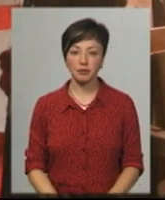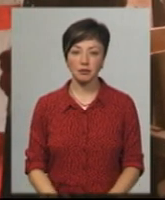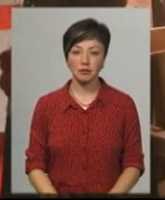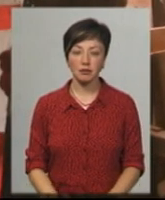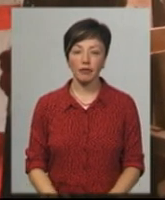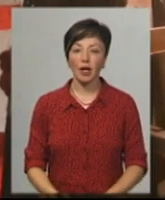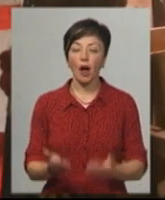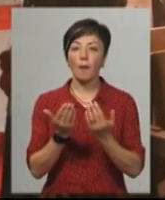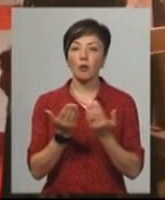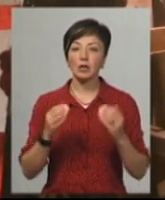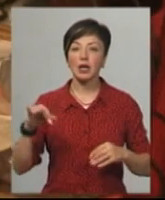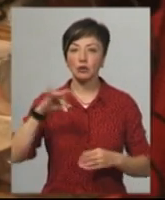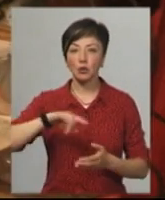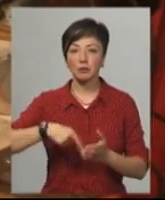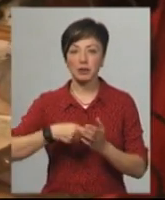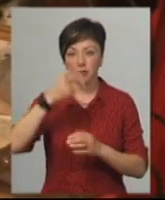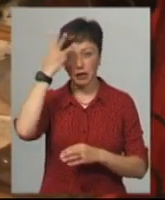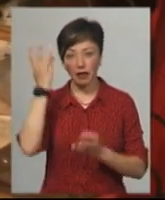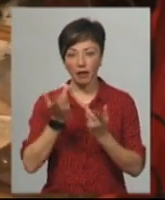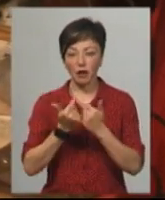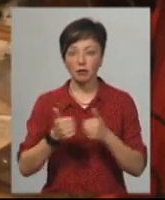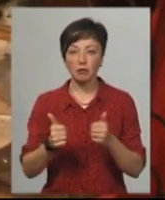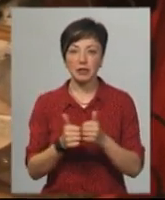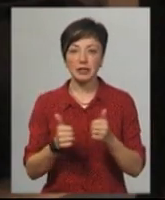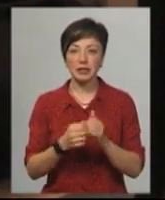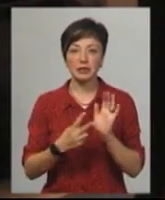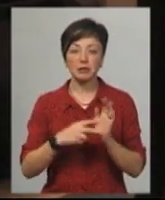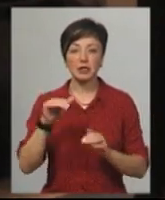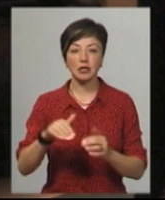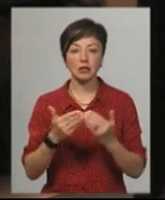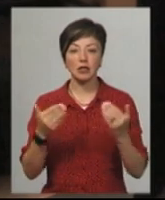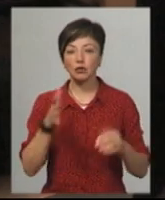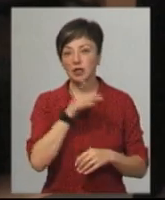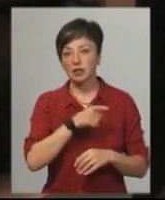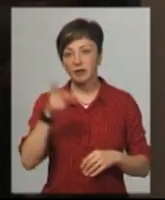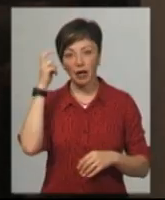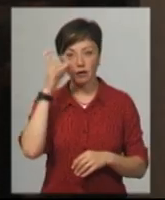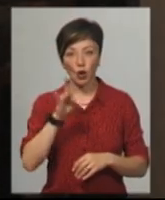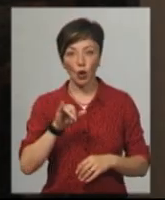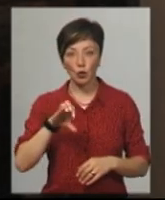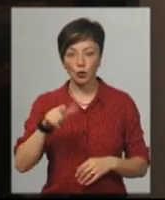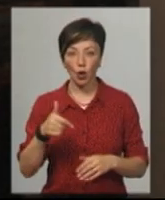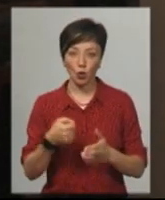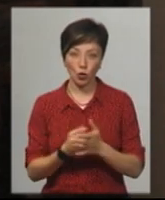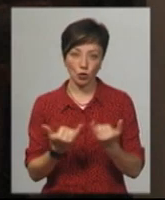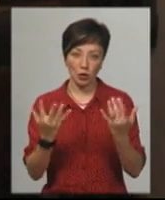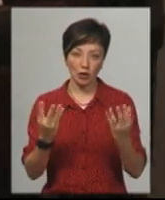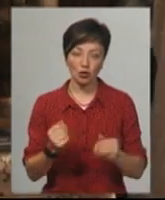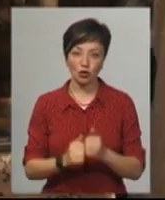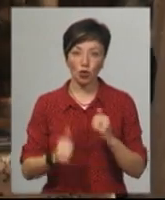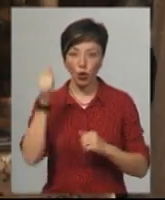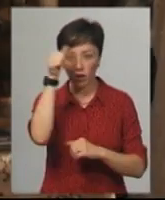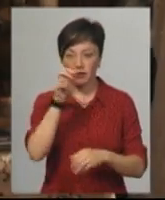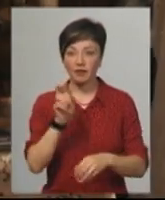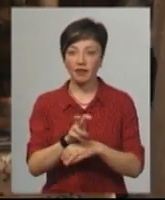Музей історії міста Хмельницького налічує близько 7 тисяч експонатів від часів Київської Русі до сьогодення. Щорічно його відвідує